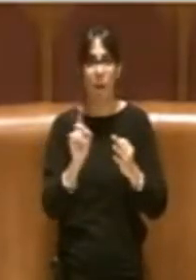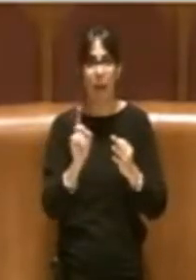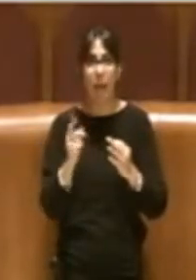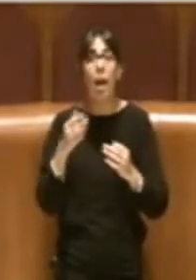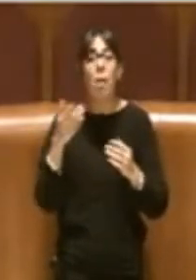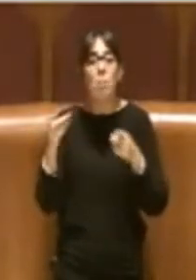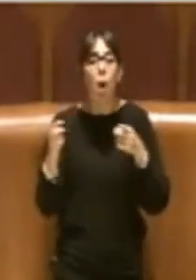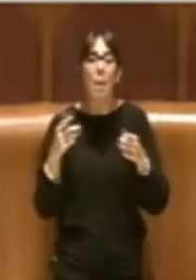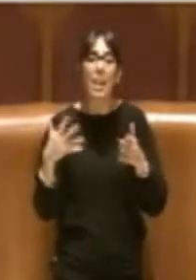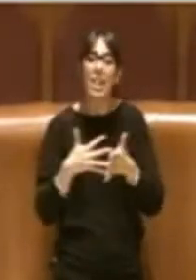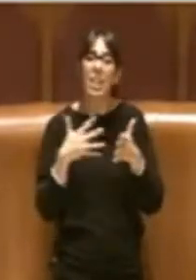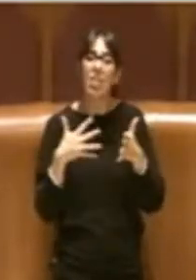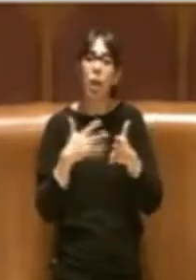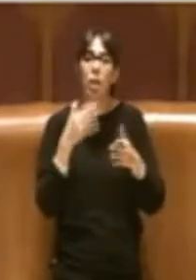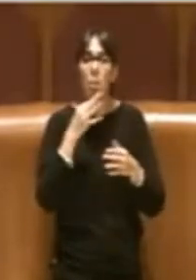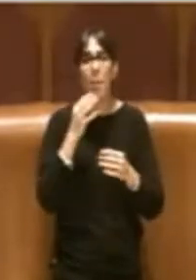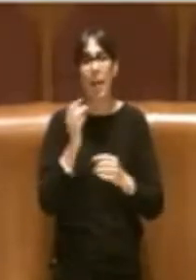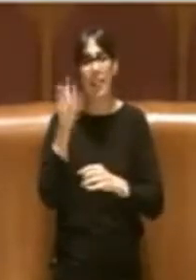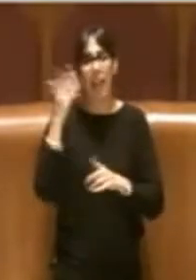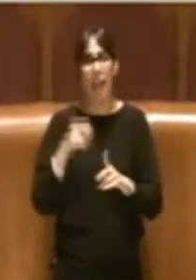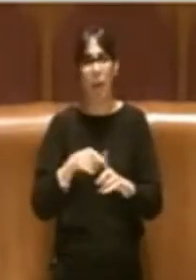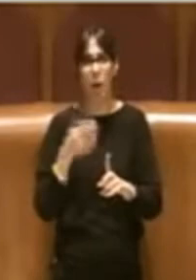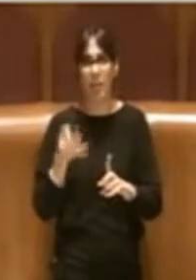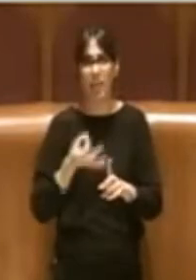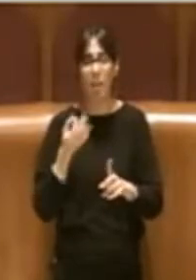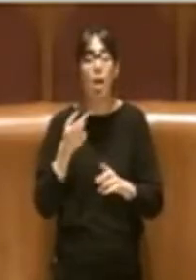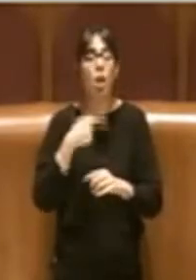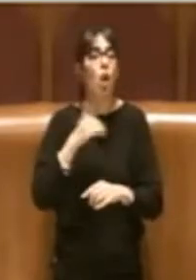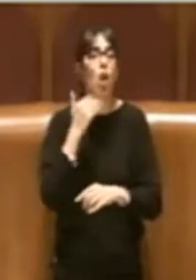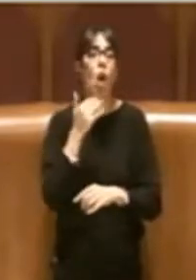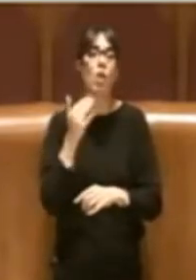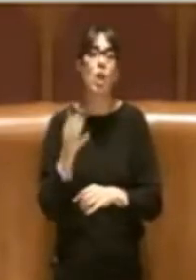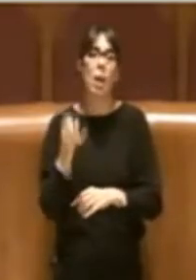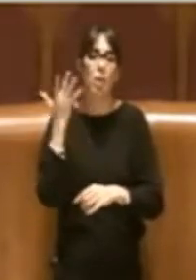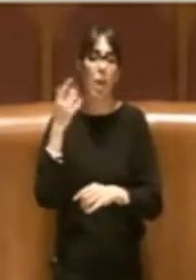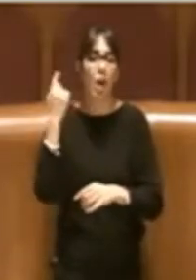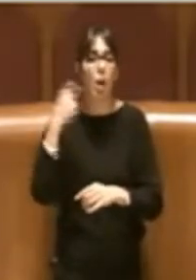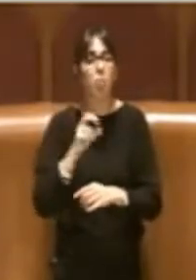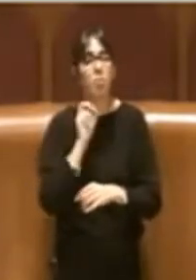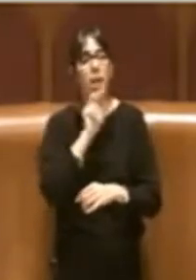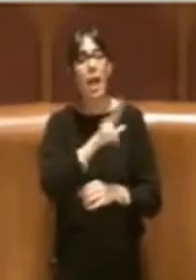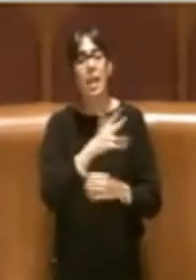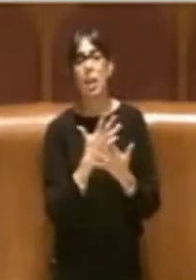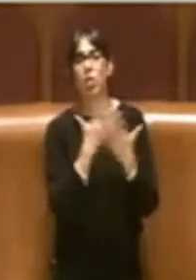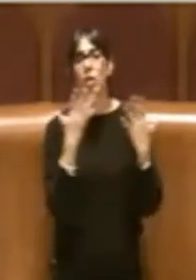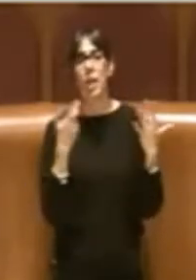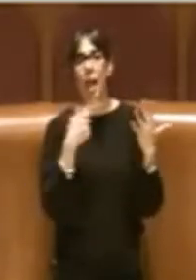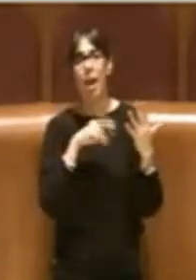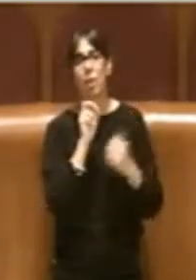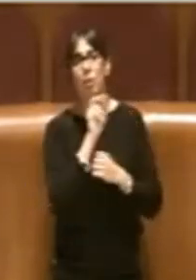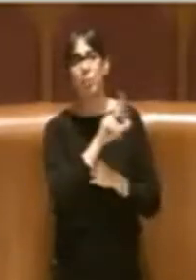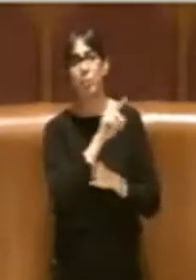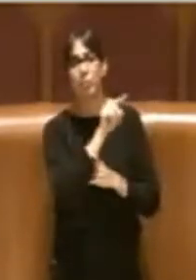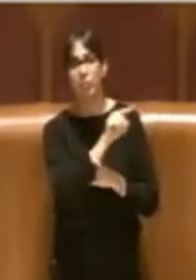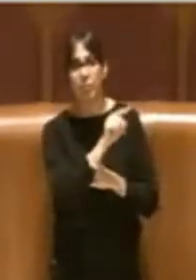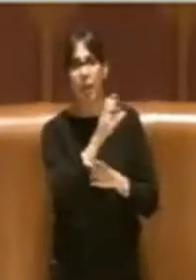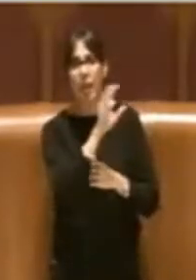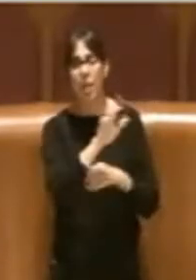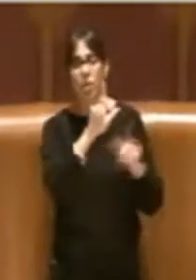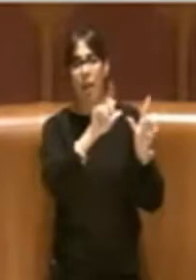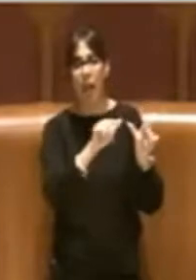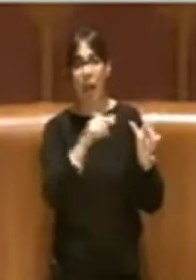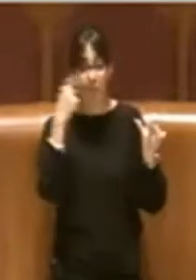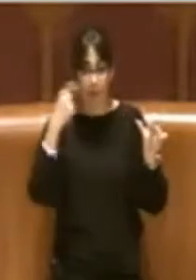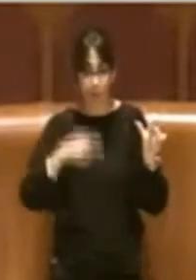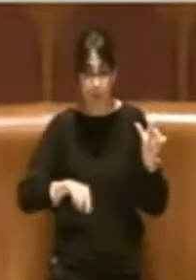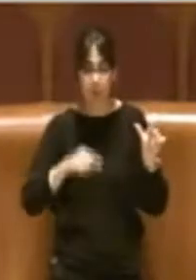non vogliamo andare in deroga. Questo è un messaggio forte e chiaro che mandiamo alla Regione Lazio e noi su questa cosa non vogliamo